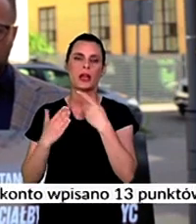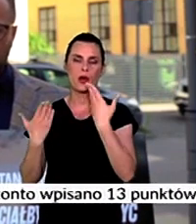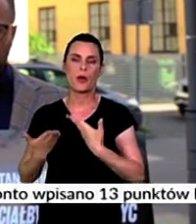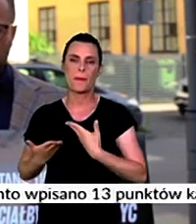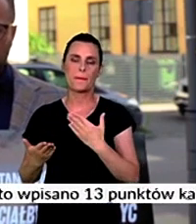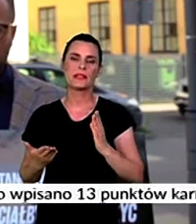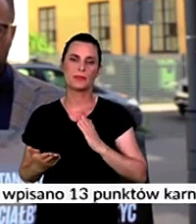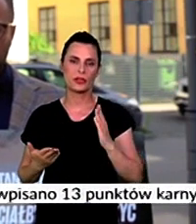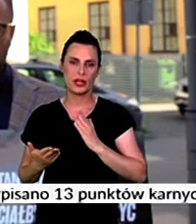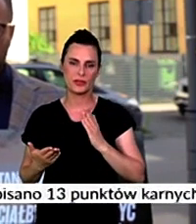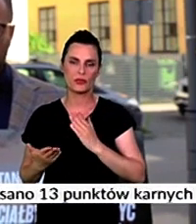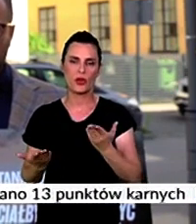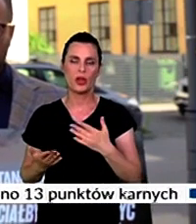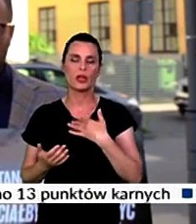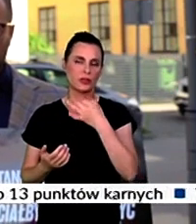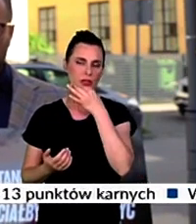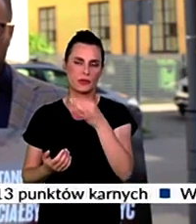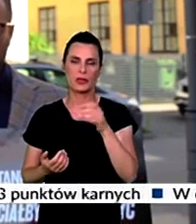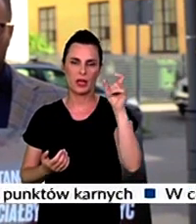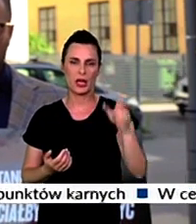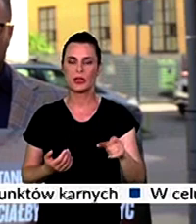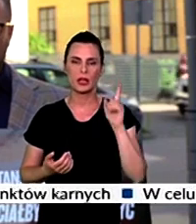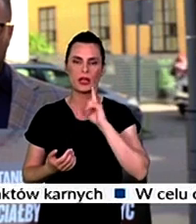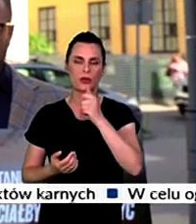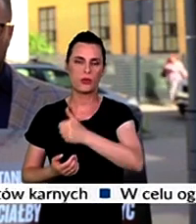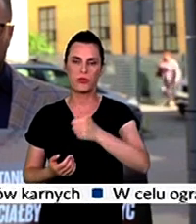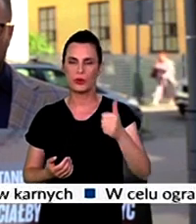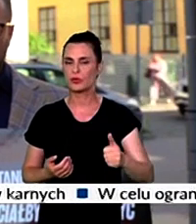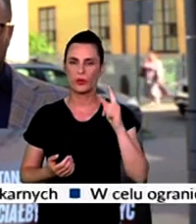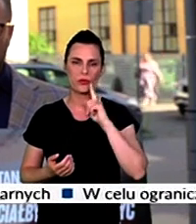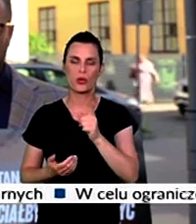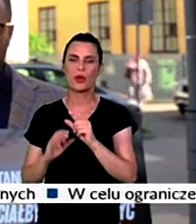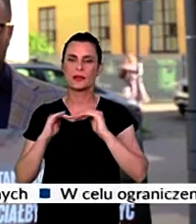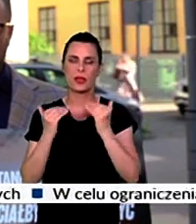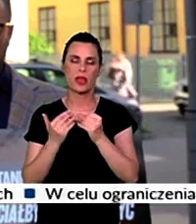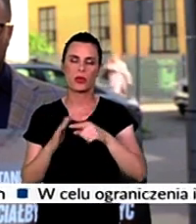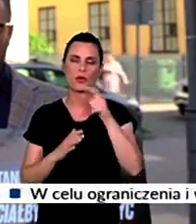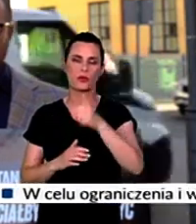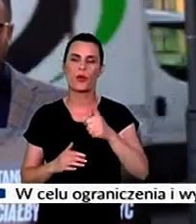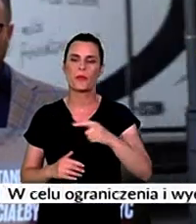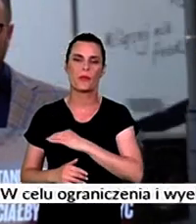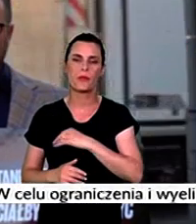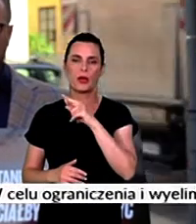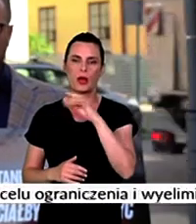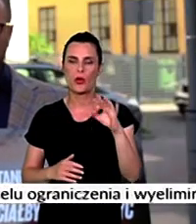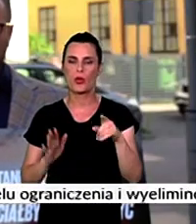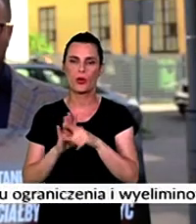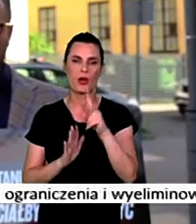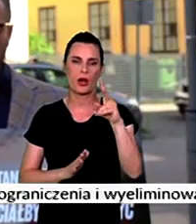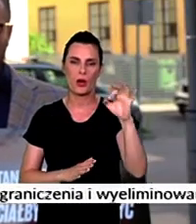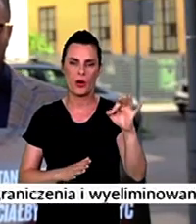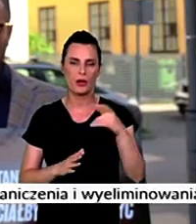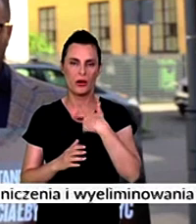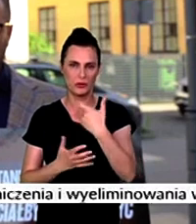Polakom i to jest pytanie do posłów, do senatorów, do europosłów Platformy Obywatelskiej, Koalicji Obywatelskiej.